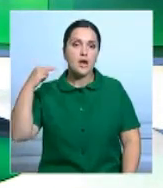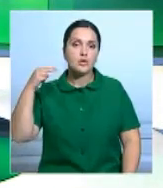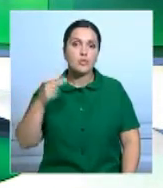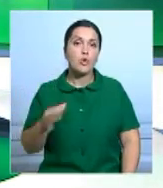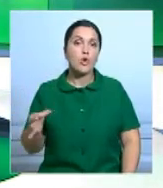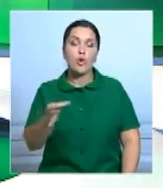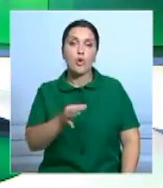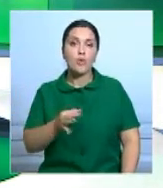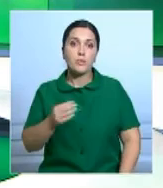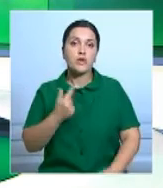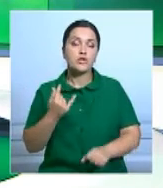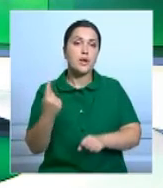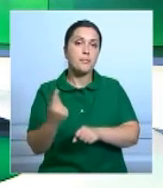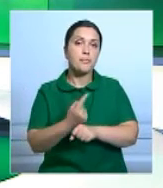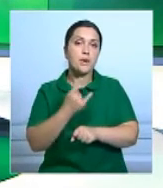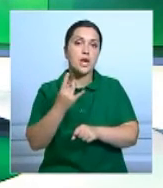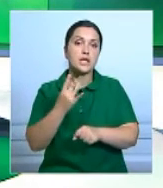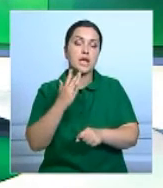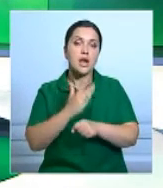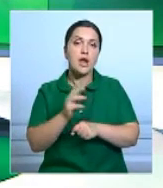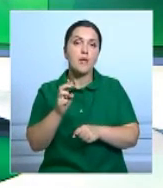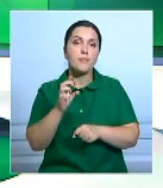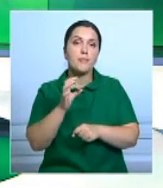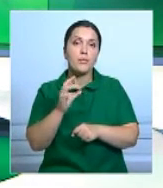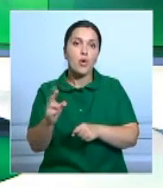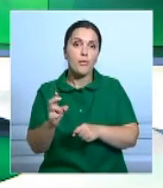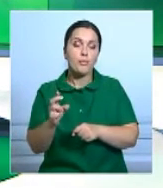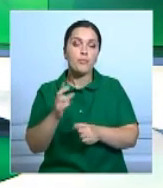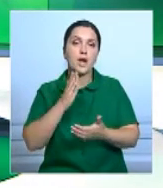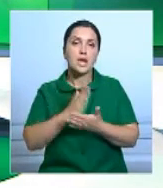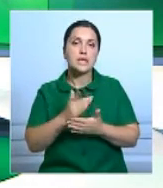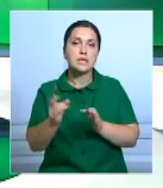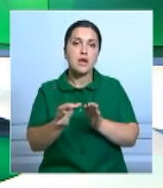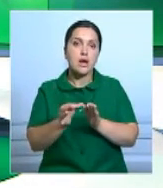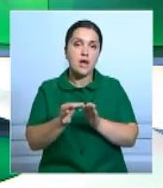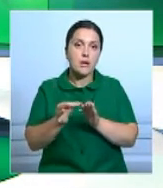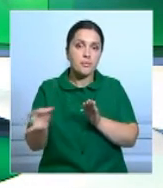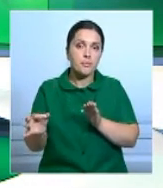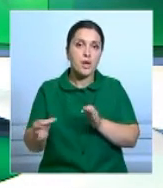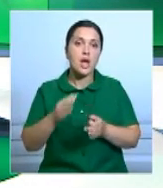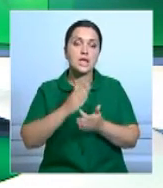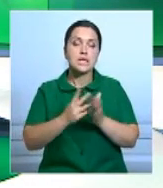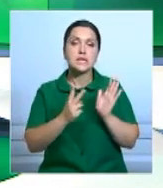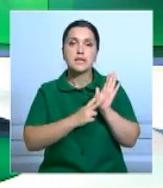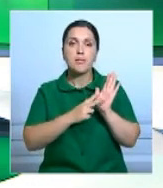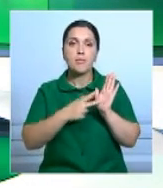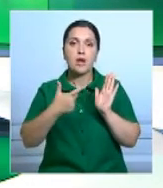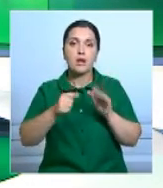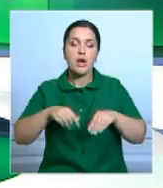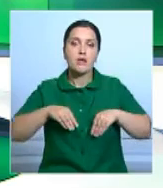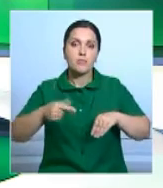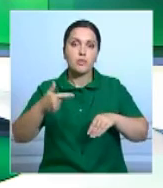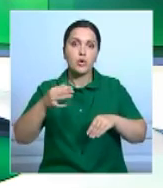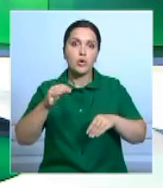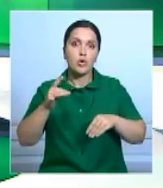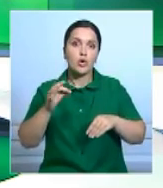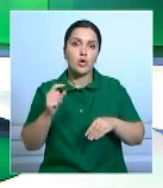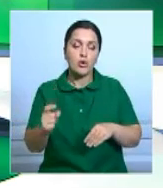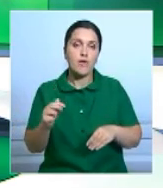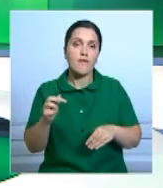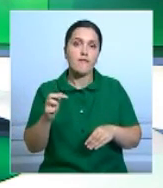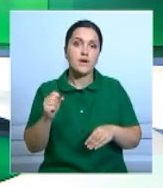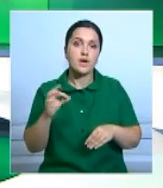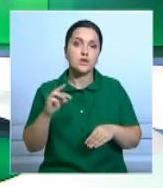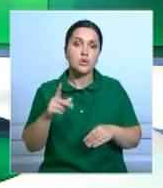области в этом году впервые начали выращивать бобовые культуры. В Козелжарском сельском округе Хобнинского района на 7 гектарах засели горох и фасоль.